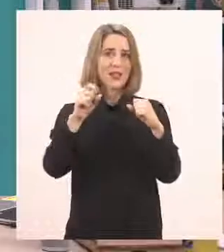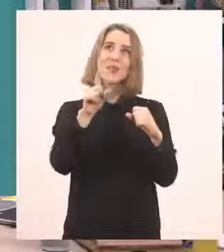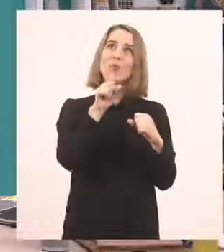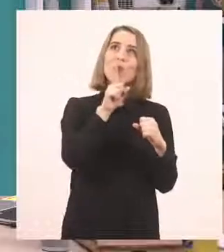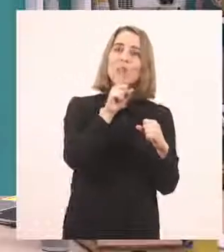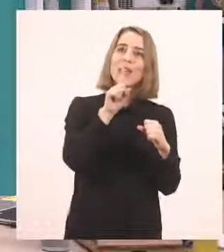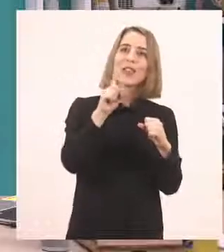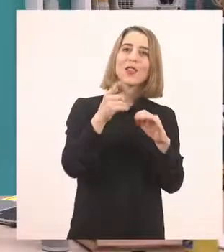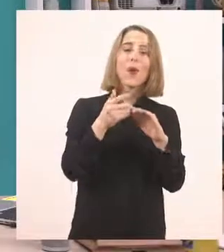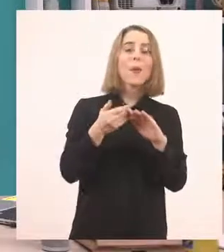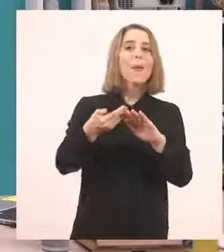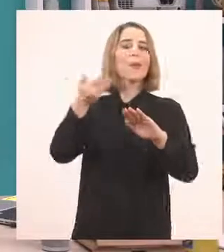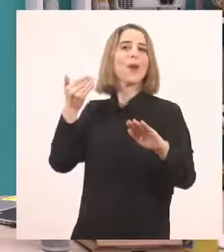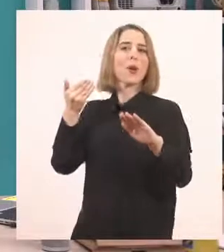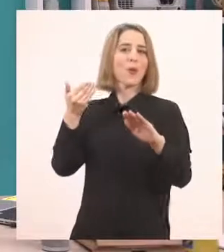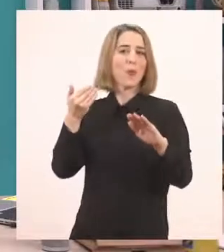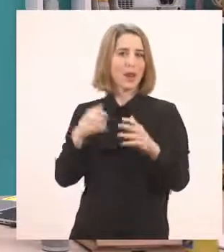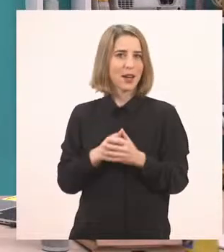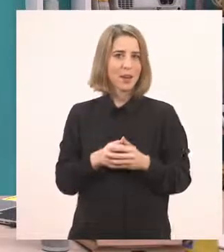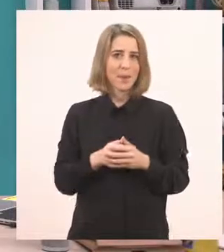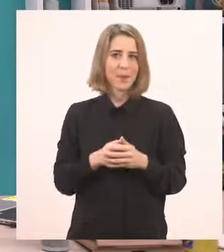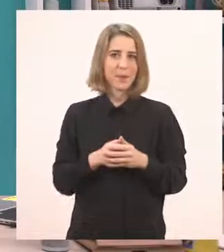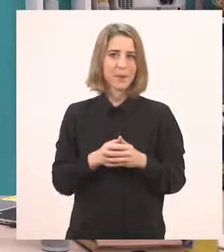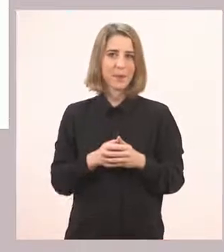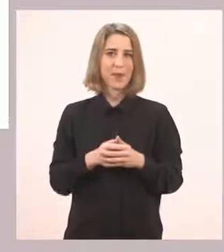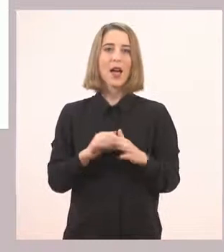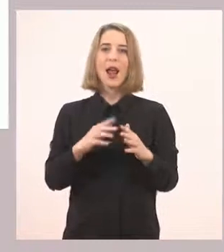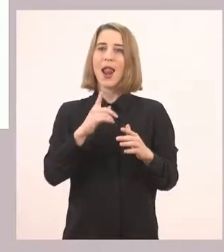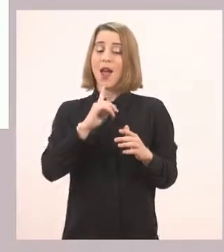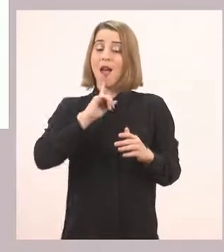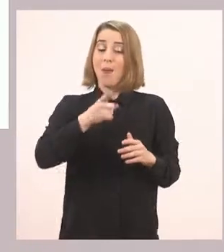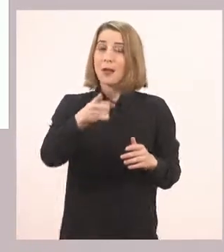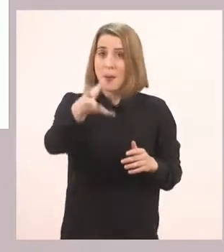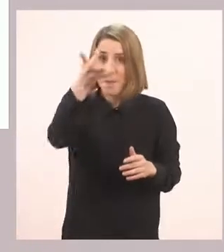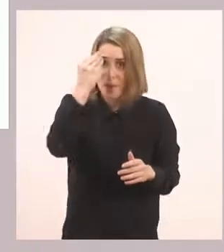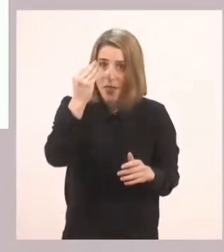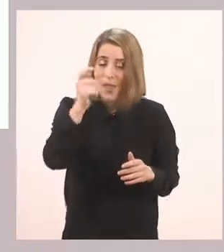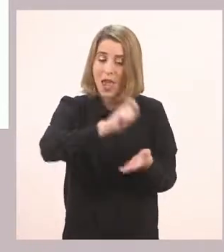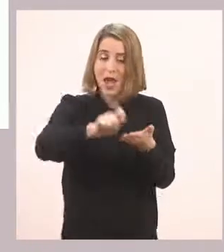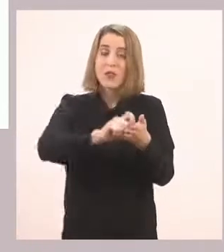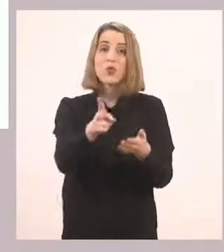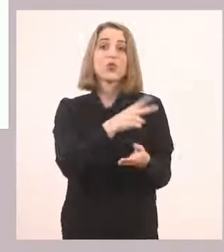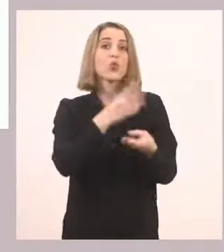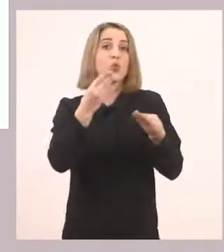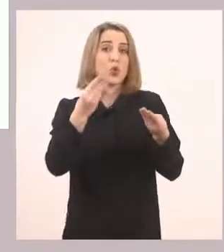ό,τι είναι στην προηγούμενη, στην πρώτη τελευταία. Για να δούμε τι λέει. Μάθε να γράφει σωστά τι ζητά ο παπαγάλος.